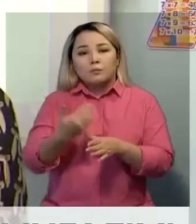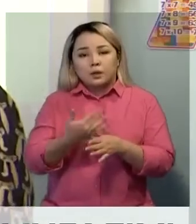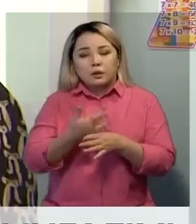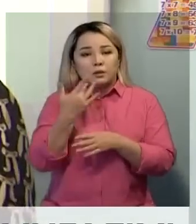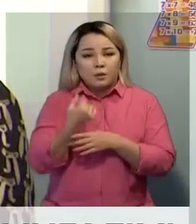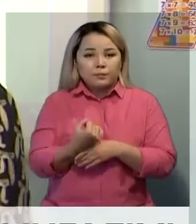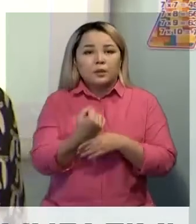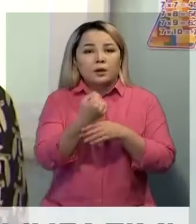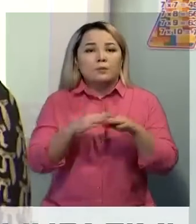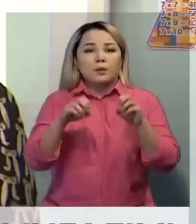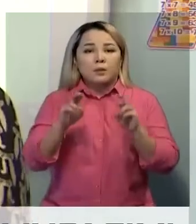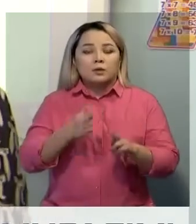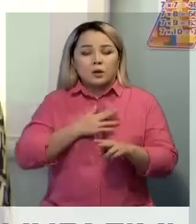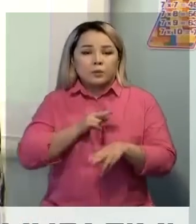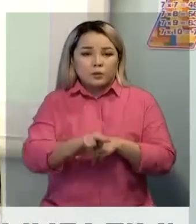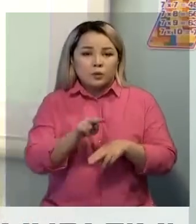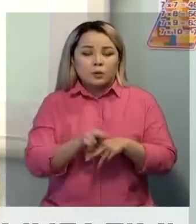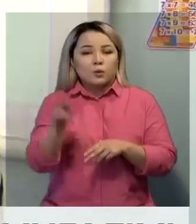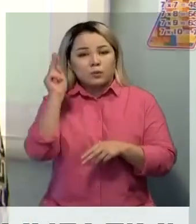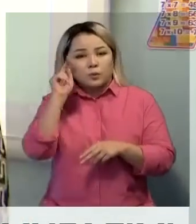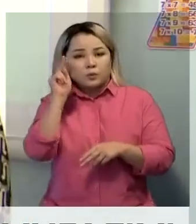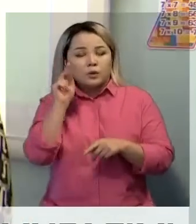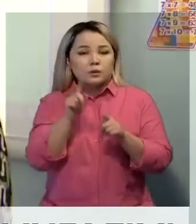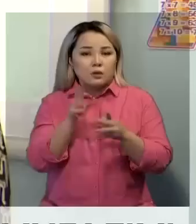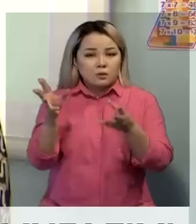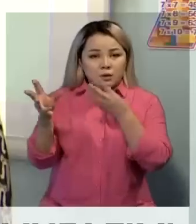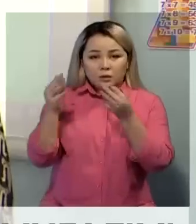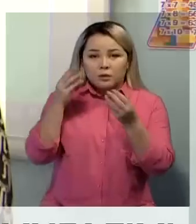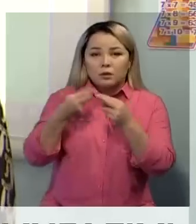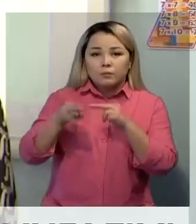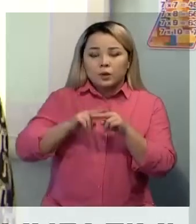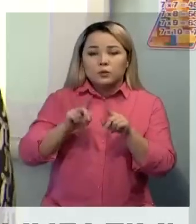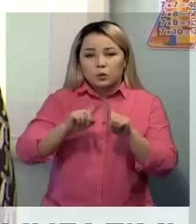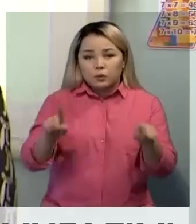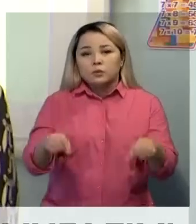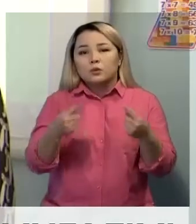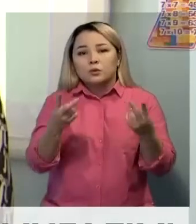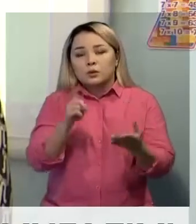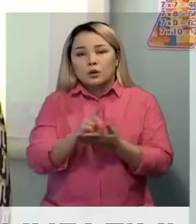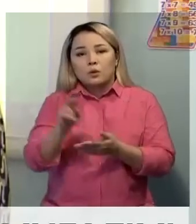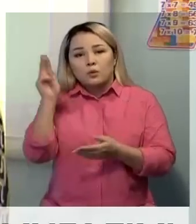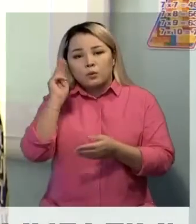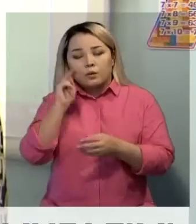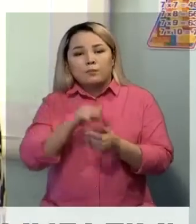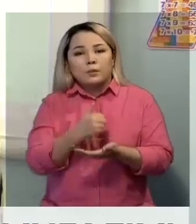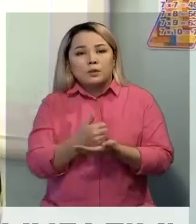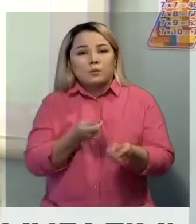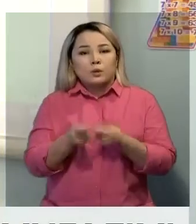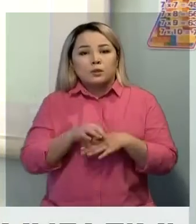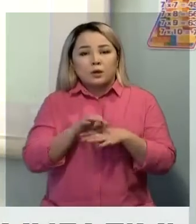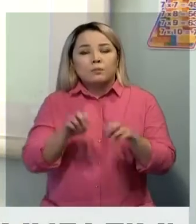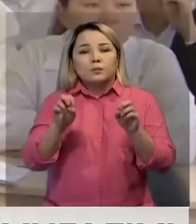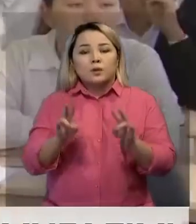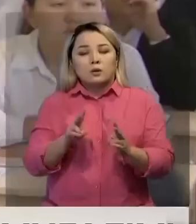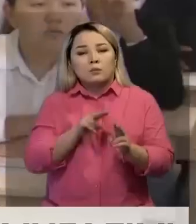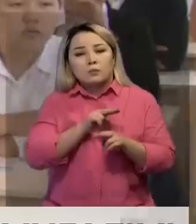Маман ретінде өзімді түйгендерім бар ғой, соларыда көтер үшін оқу арты саласын басқараттың маман болғандыр